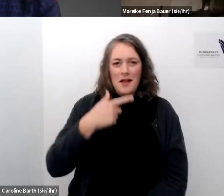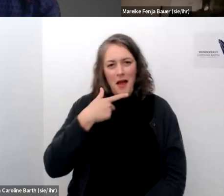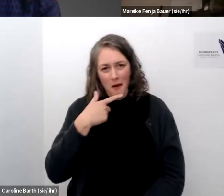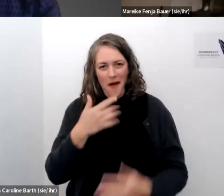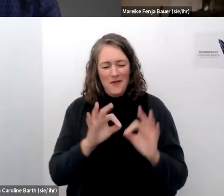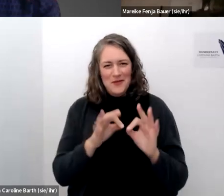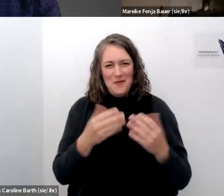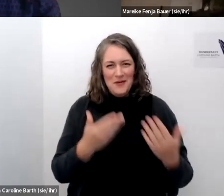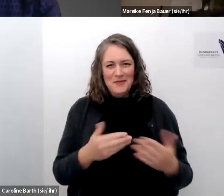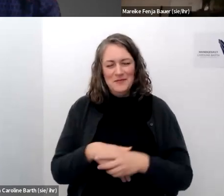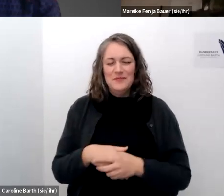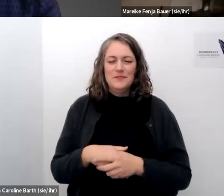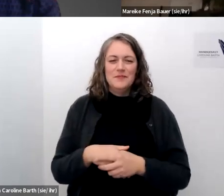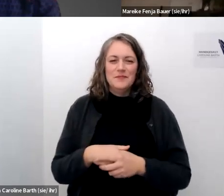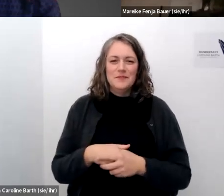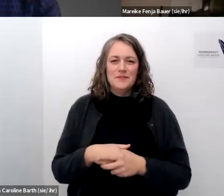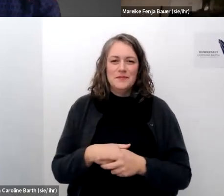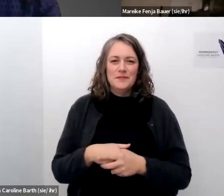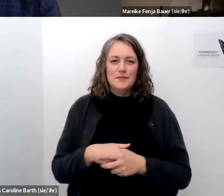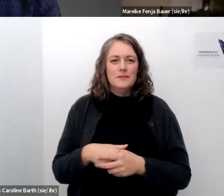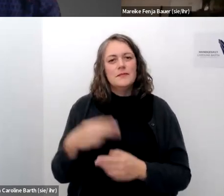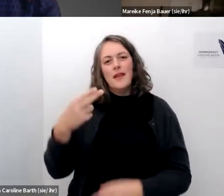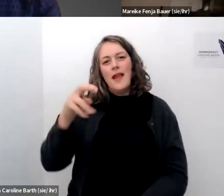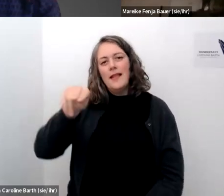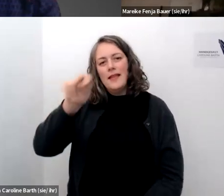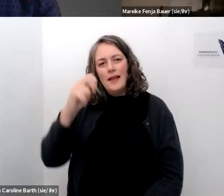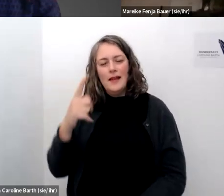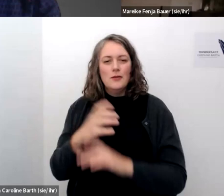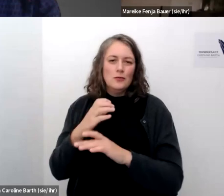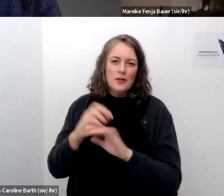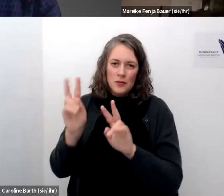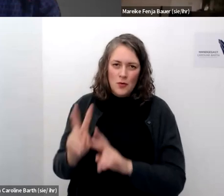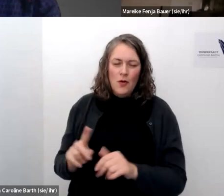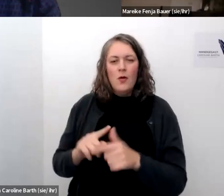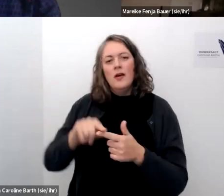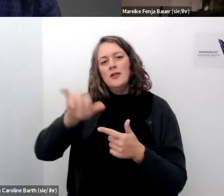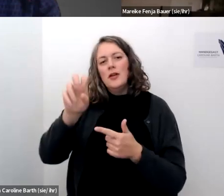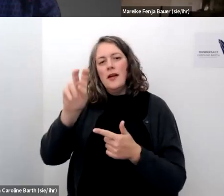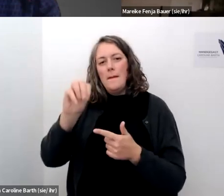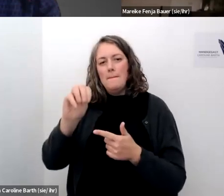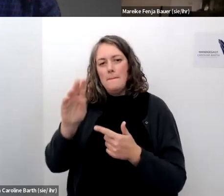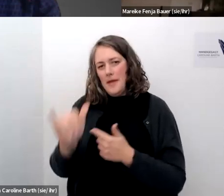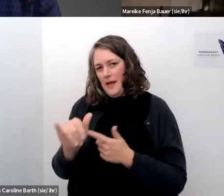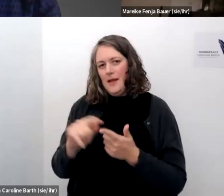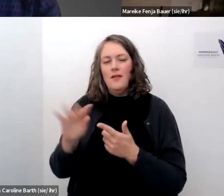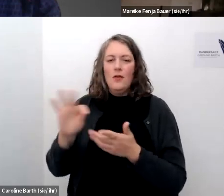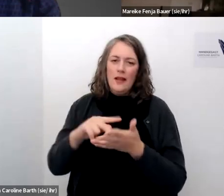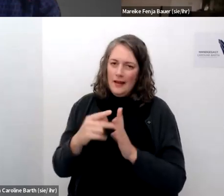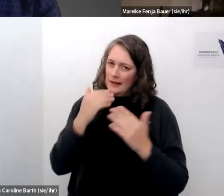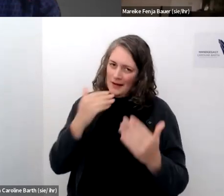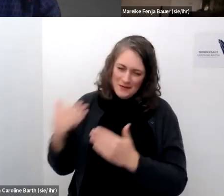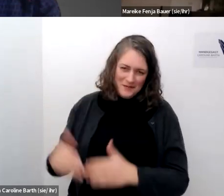fürs dolmetschen hennig für die chat betreuung jeremy für die technik